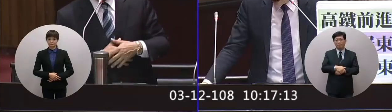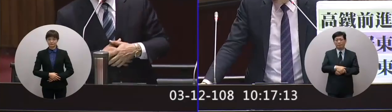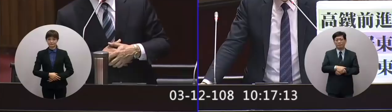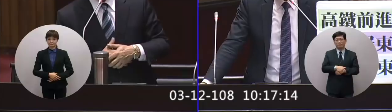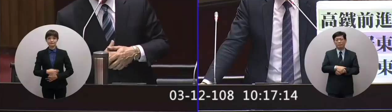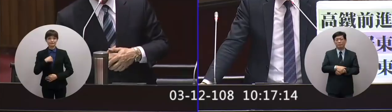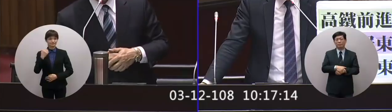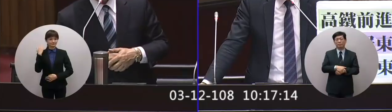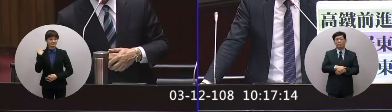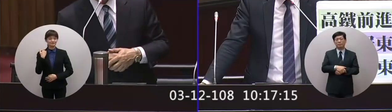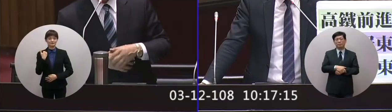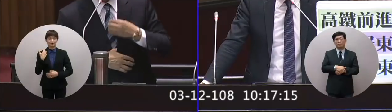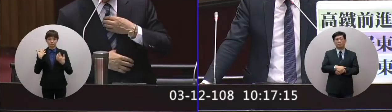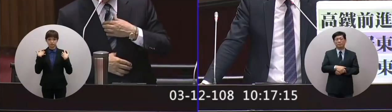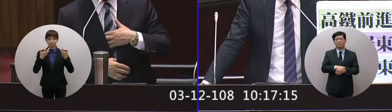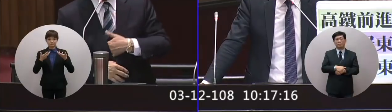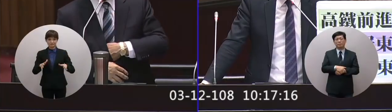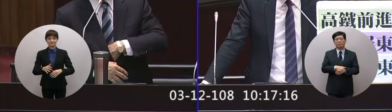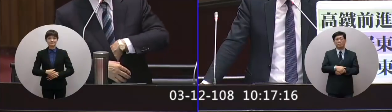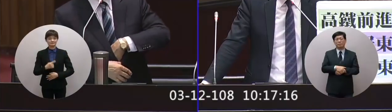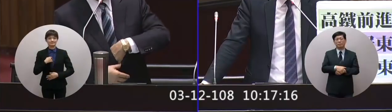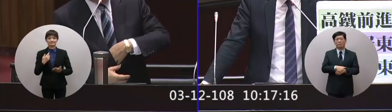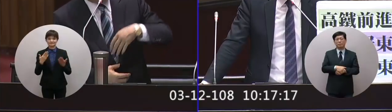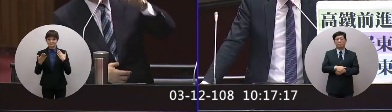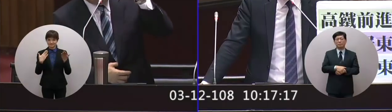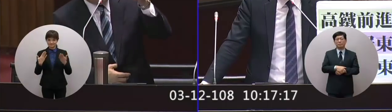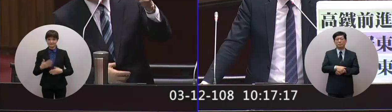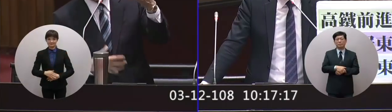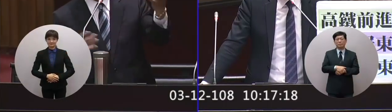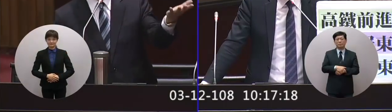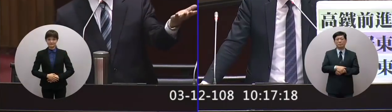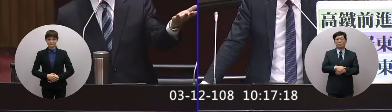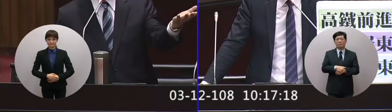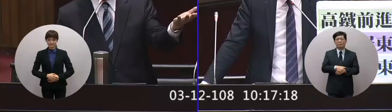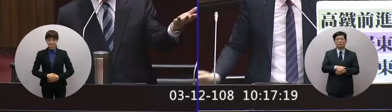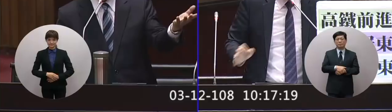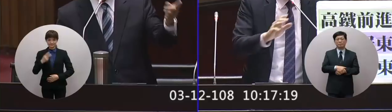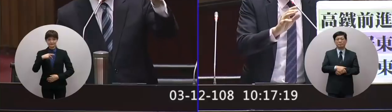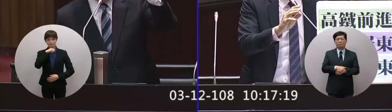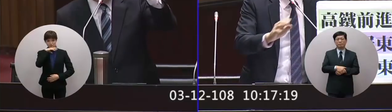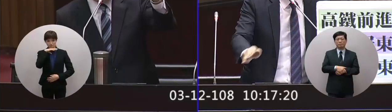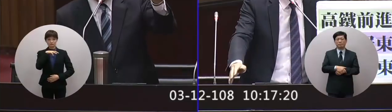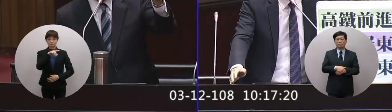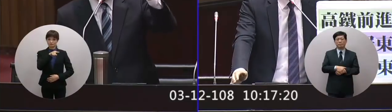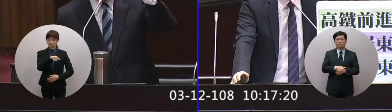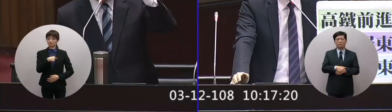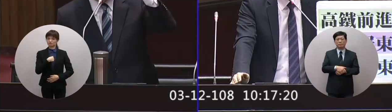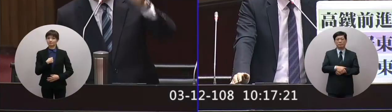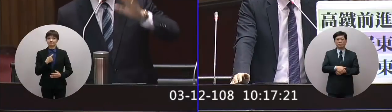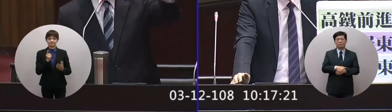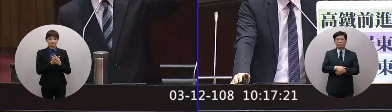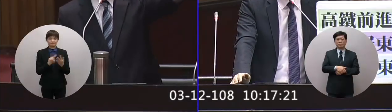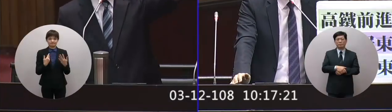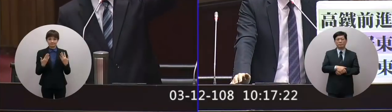因為我也辦過燈會所以我非常清楚那我也非常了解屏東所以我就覺得